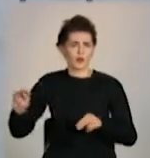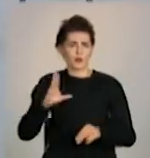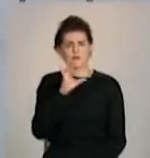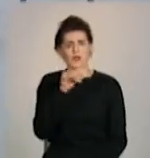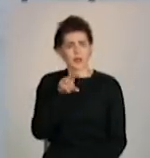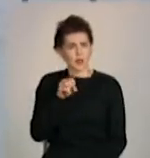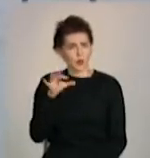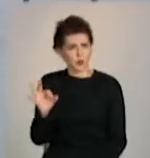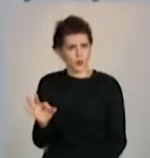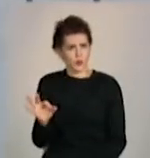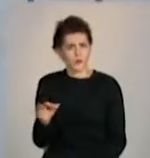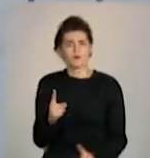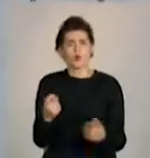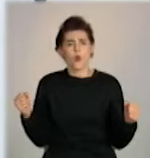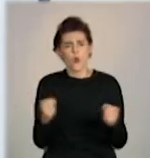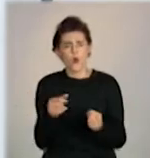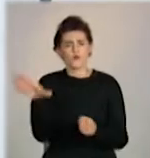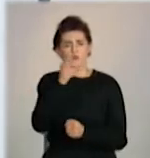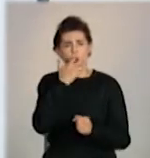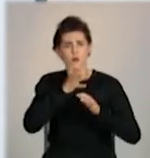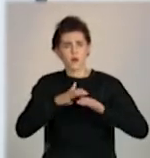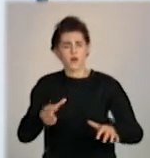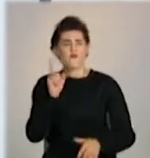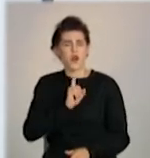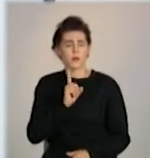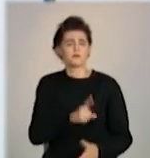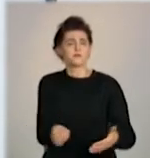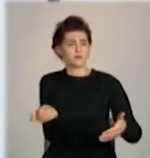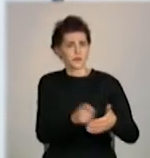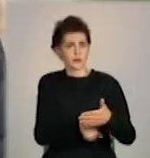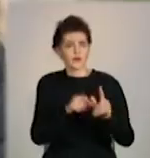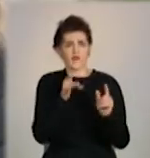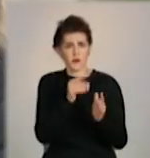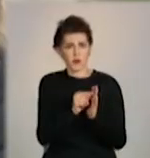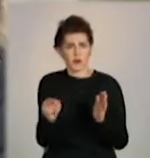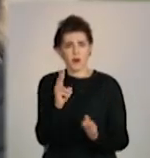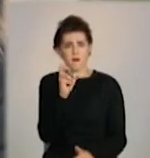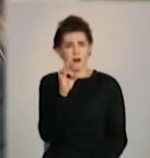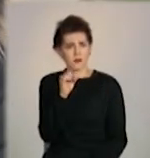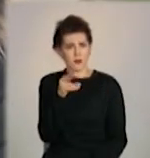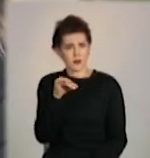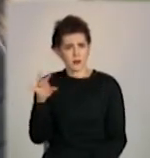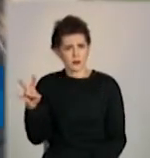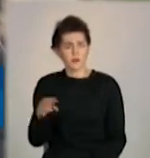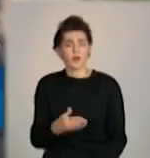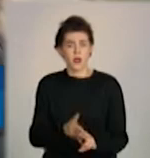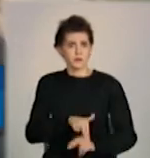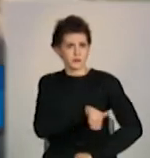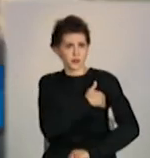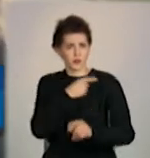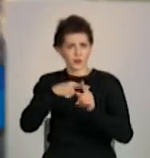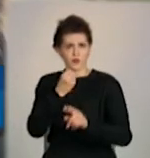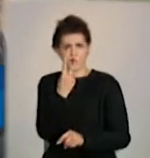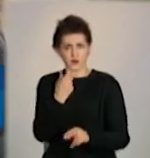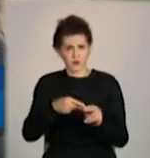Думати доводиться в холоді, бо опалення на час карантину в закладах освіти вимкнули. Температура в коридорі на другому поверсі 12 градусів.